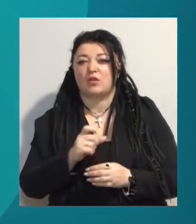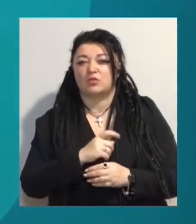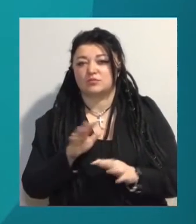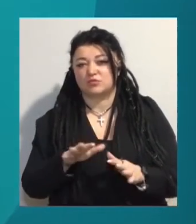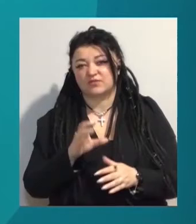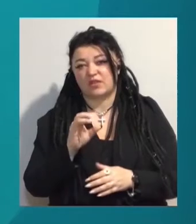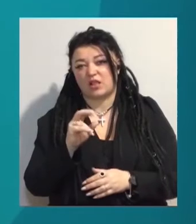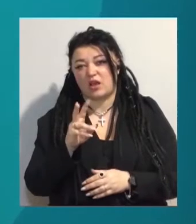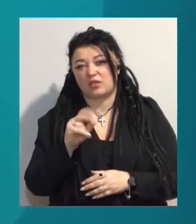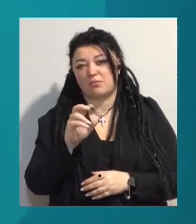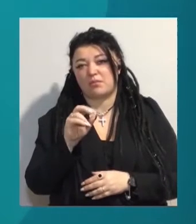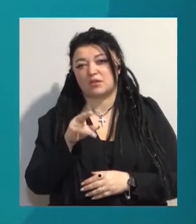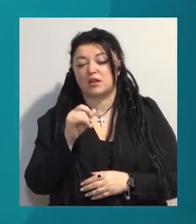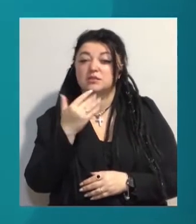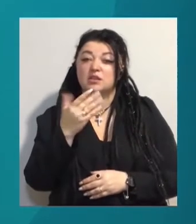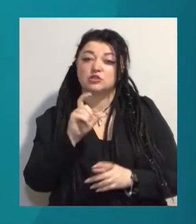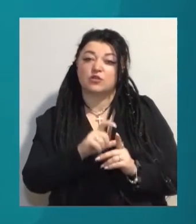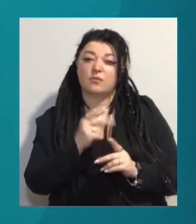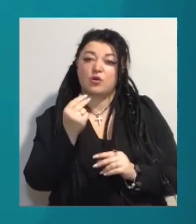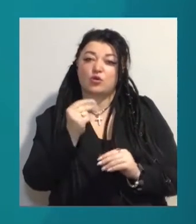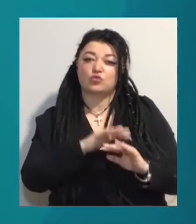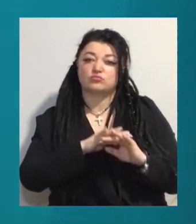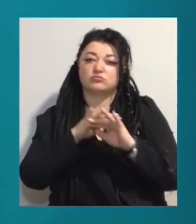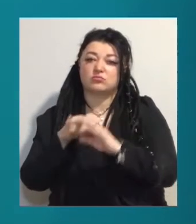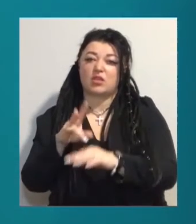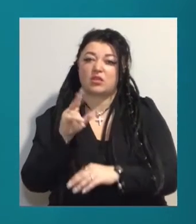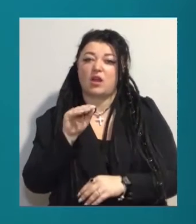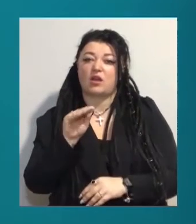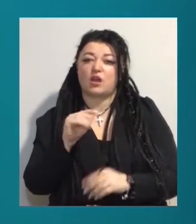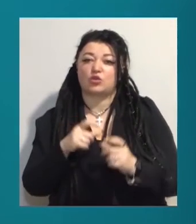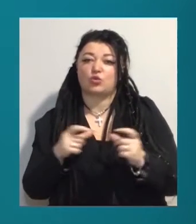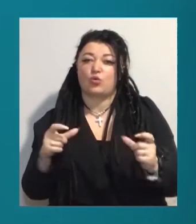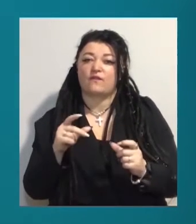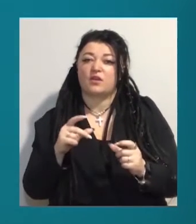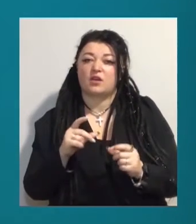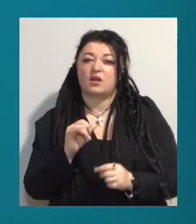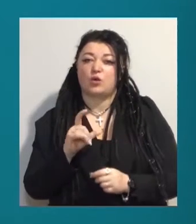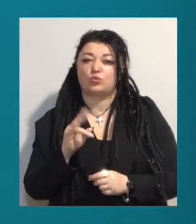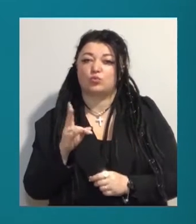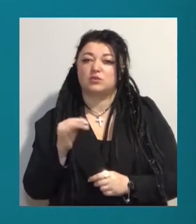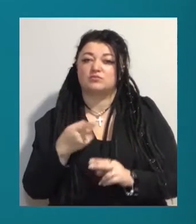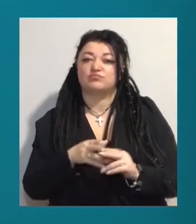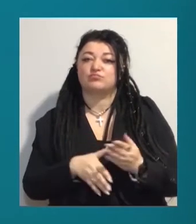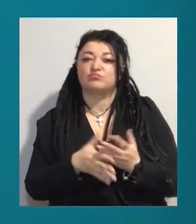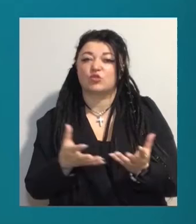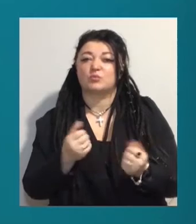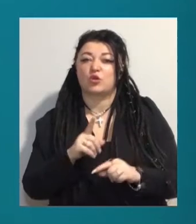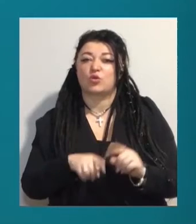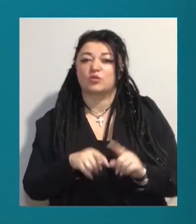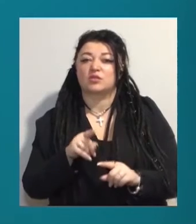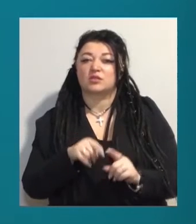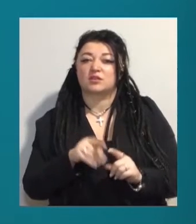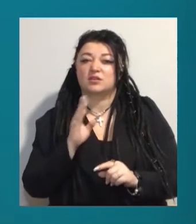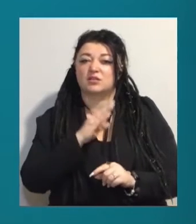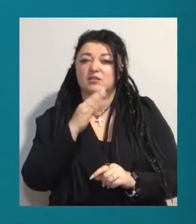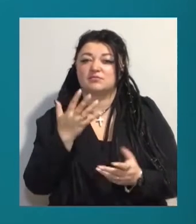Бедрега. За її словами, гроші перерахували сім'ям на карткові рахунки. Наступними допомогу отримують родини, які нададуть Департаменту праці